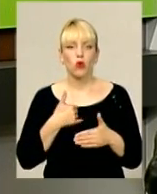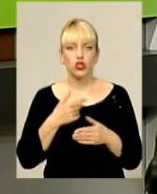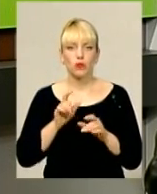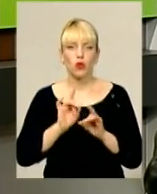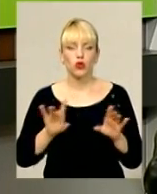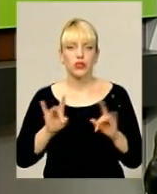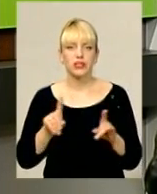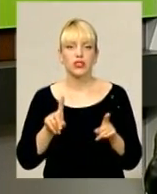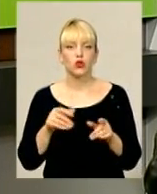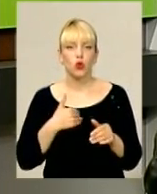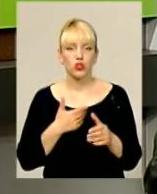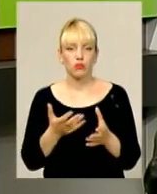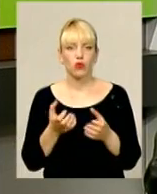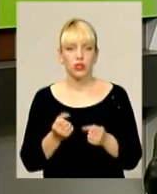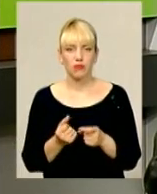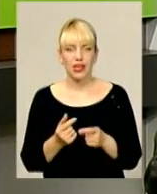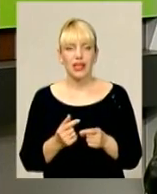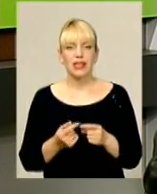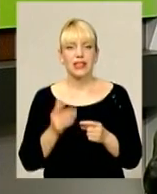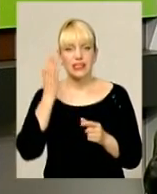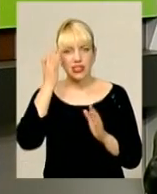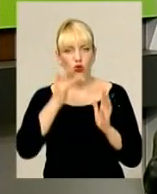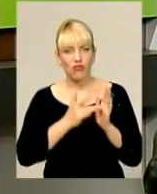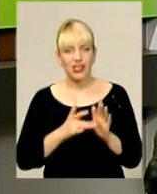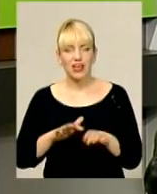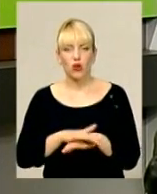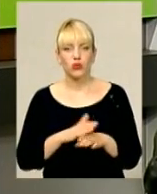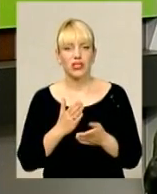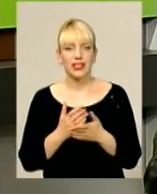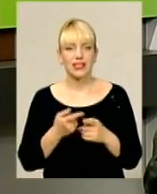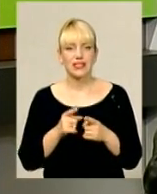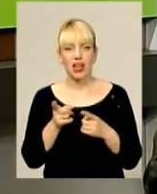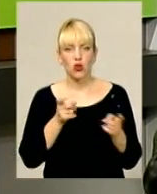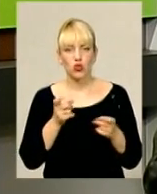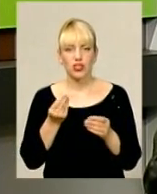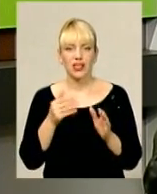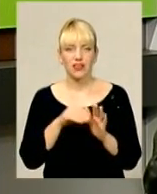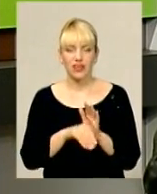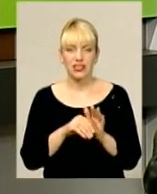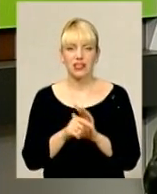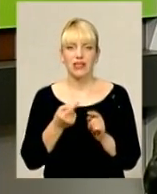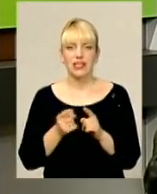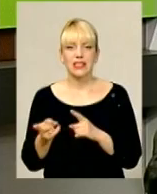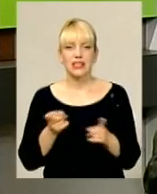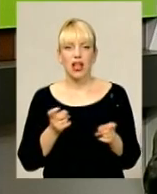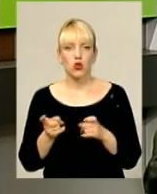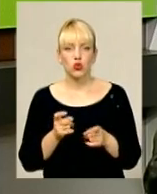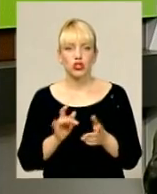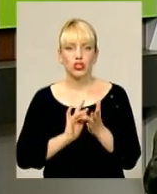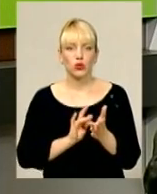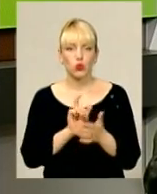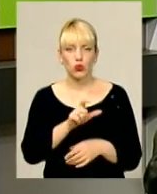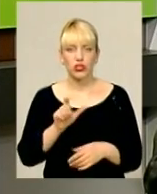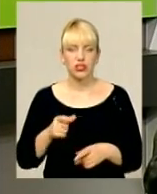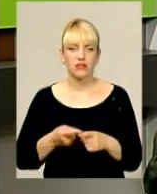ми хочемо отримати. Цільові аудиторії є зовсім різні. Це і залучення інвестицій, тобто це інвестори, це і залучення туристів,